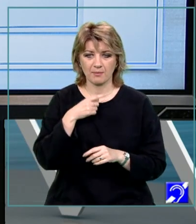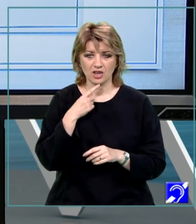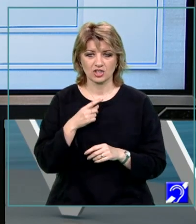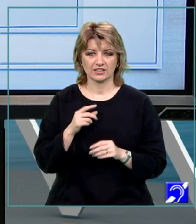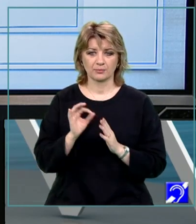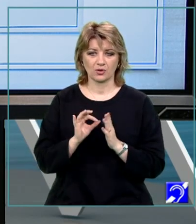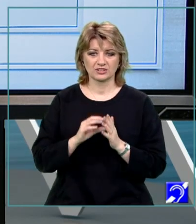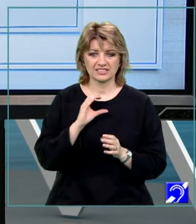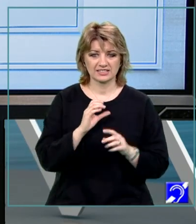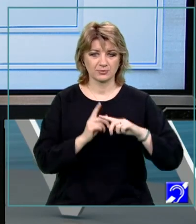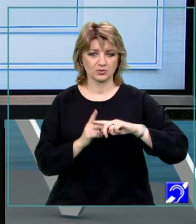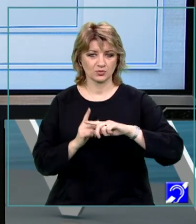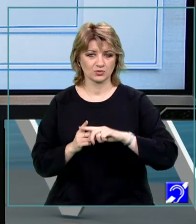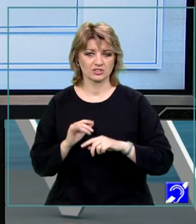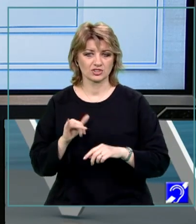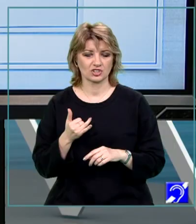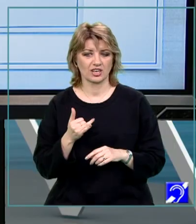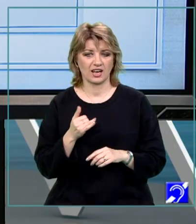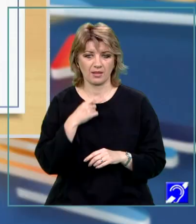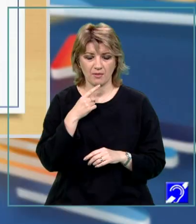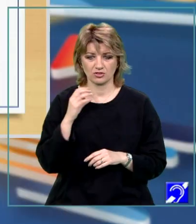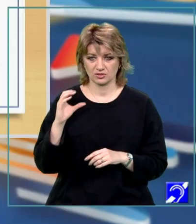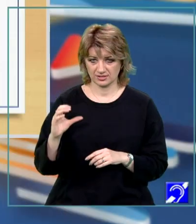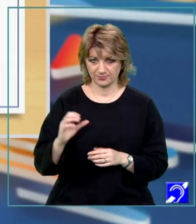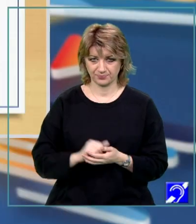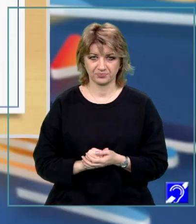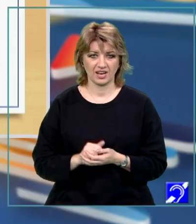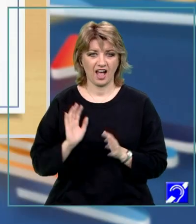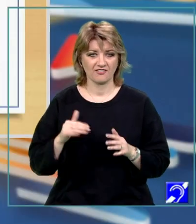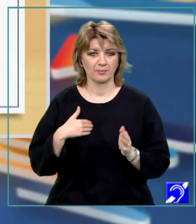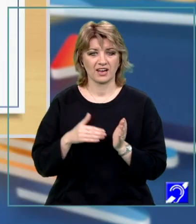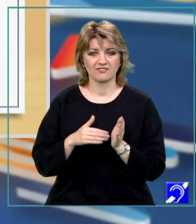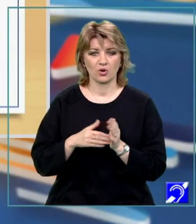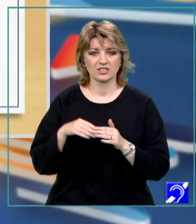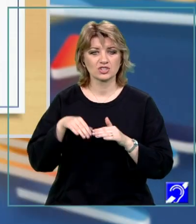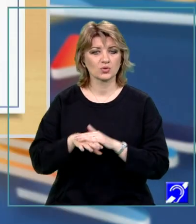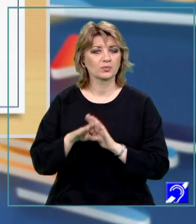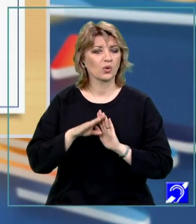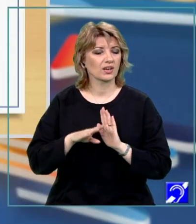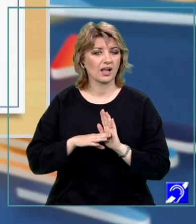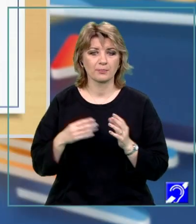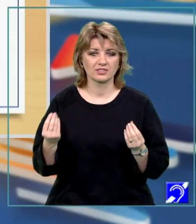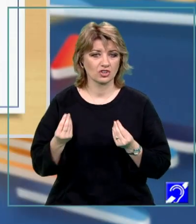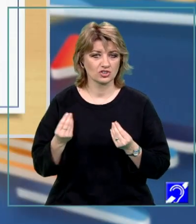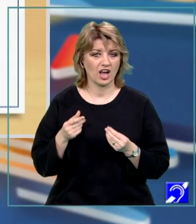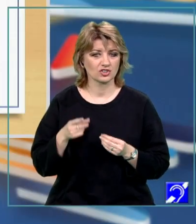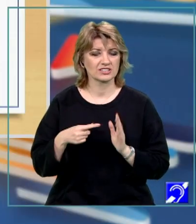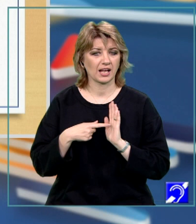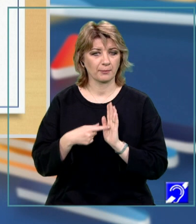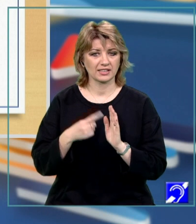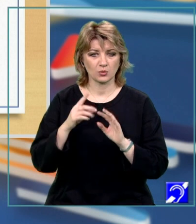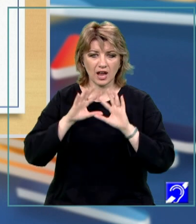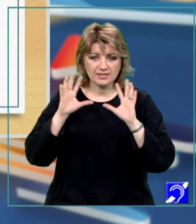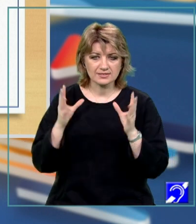programare C++, respectiv limbajul de programare C. De ce am avea nevoie de subprograme? Deoarece acesta reprezintă un